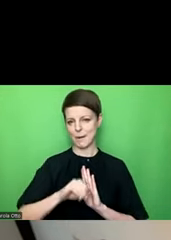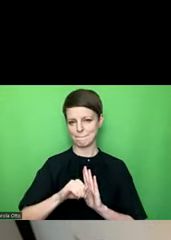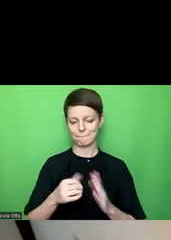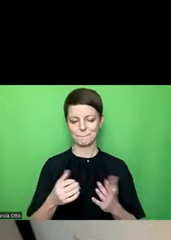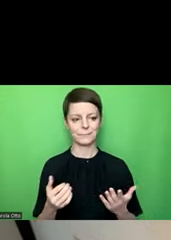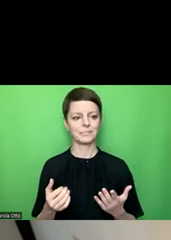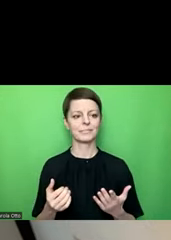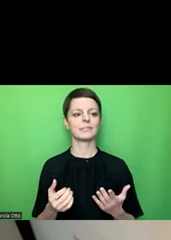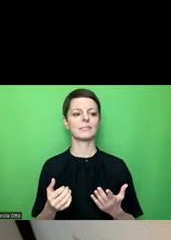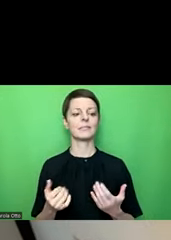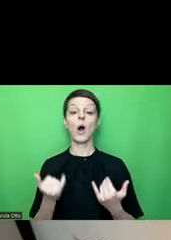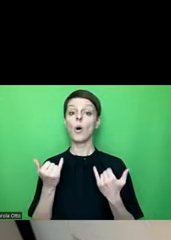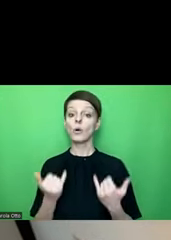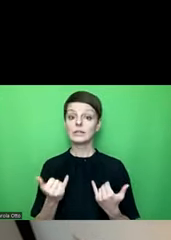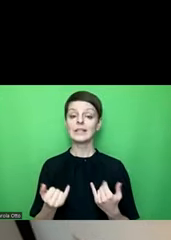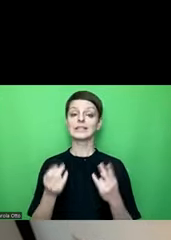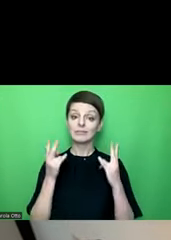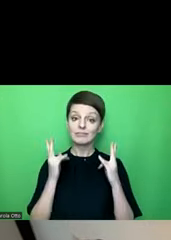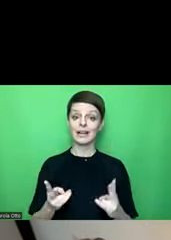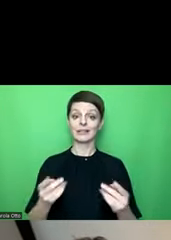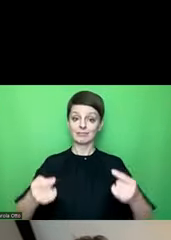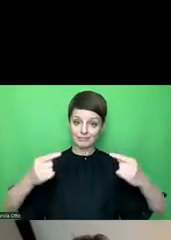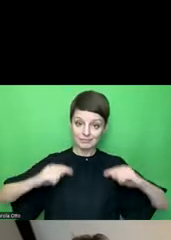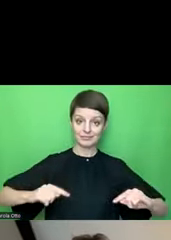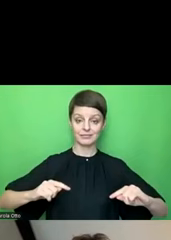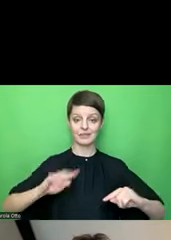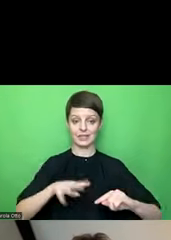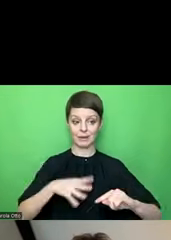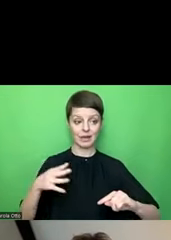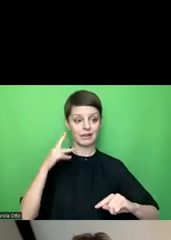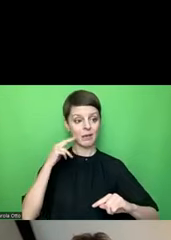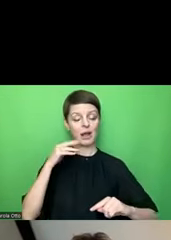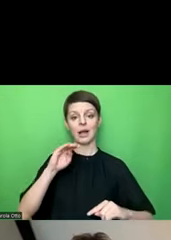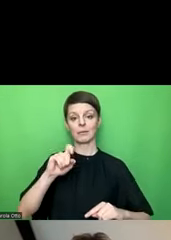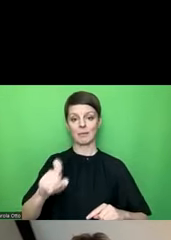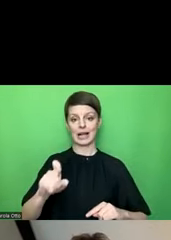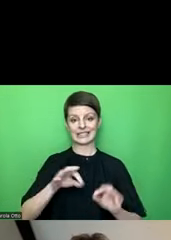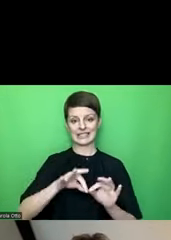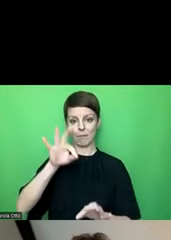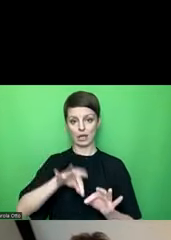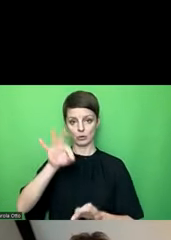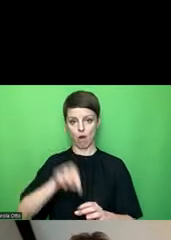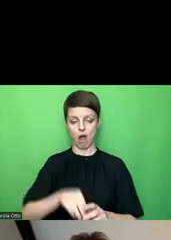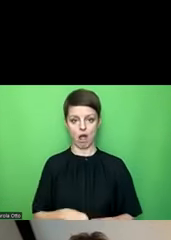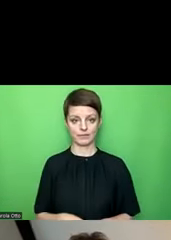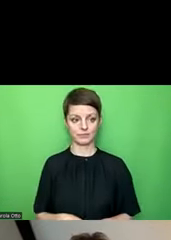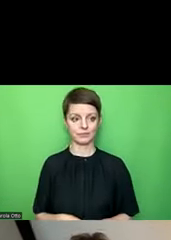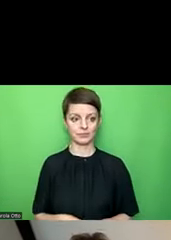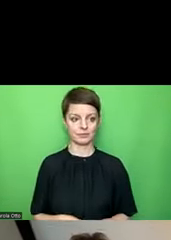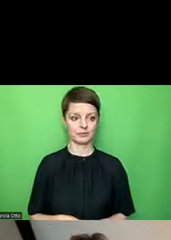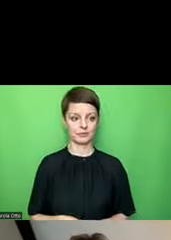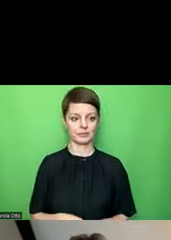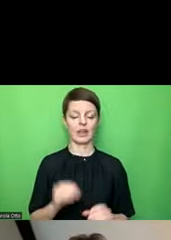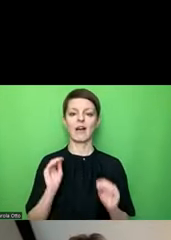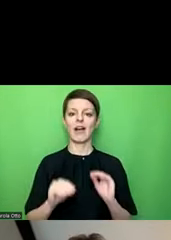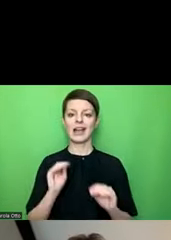eine richtige Tabelle, die heißt Max Temperaturen. Max Temperaturen Tabelle, Eingabetabelle